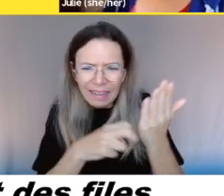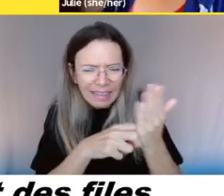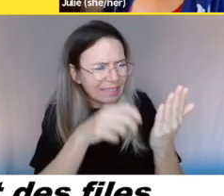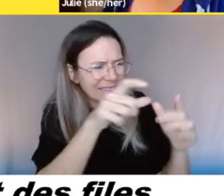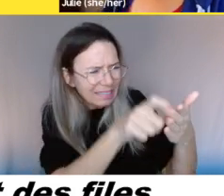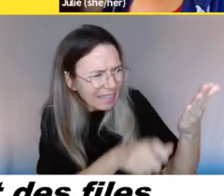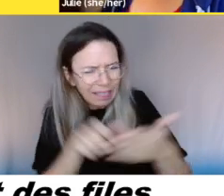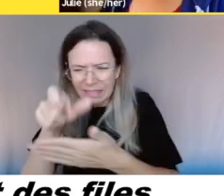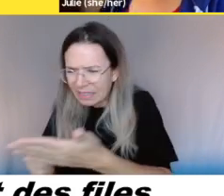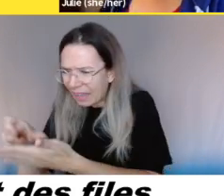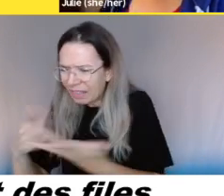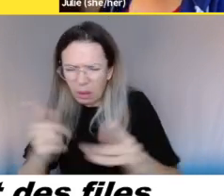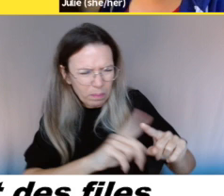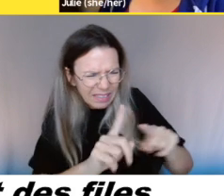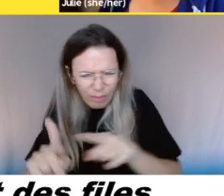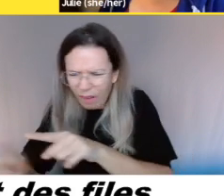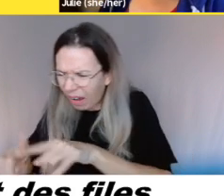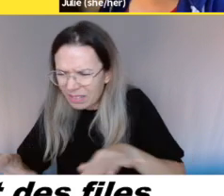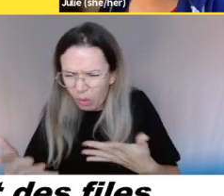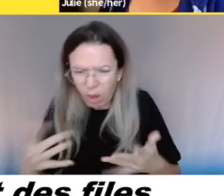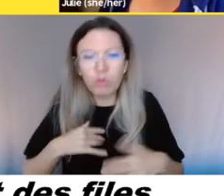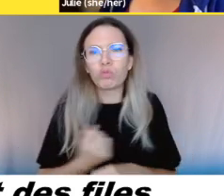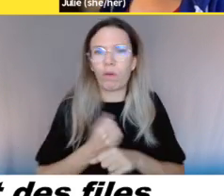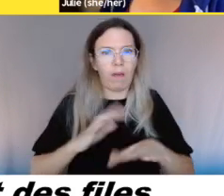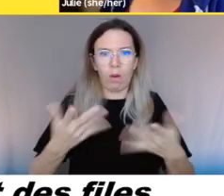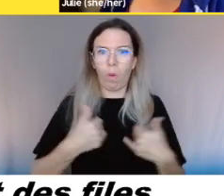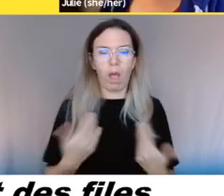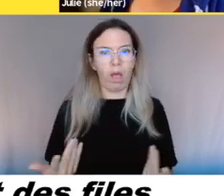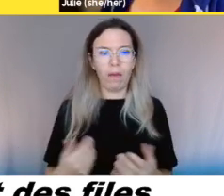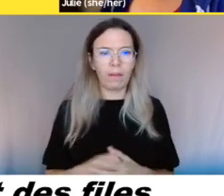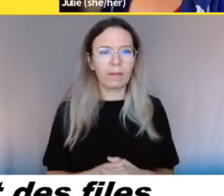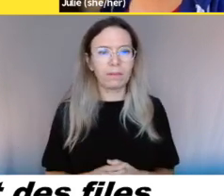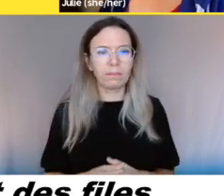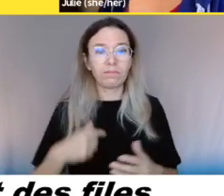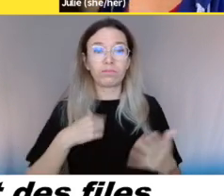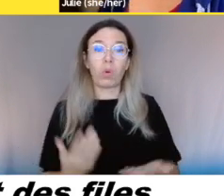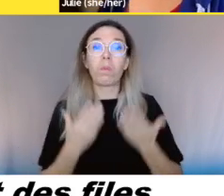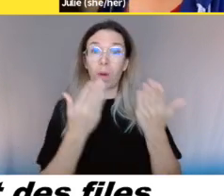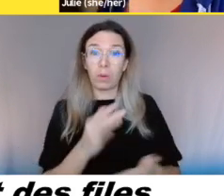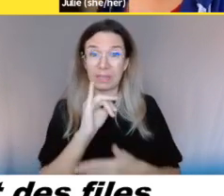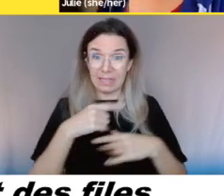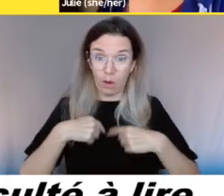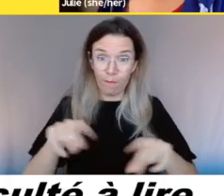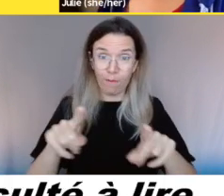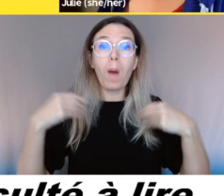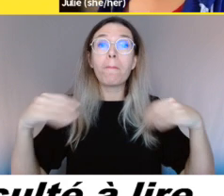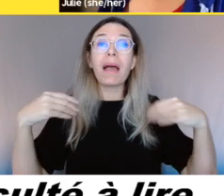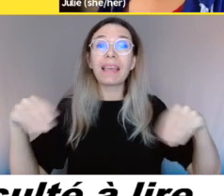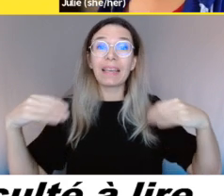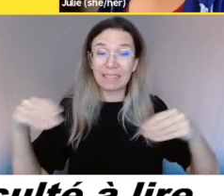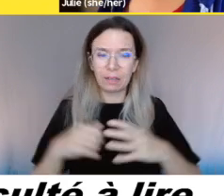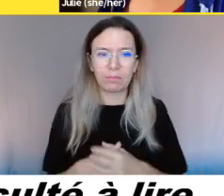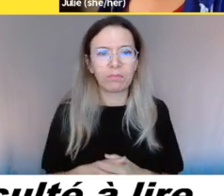si, normalement, si vous êtes 90 minutes, je ne sais pas si vous pouvez